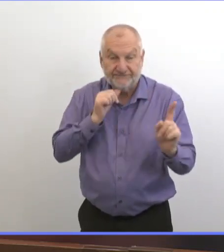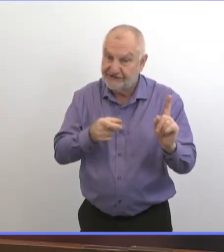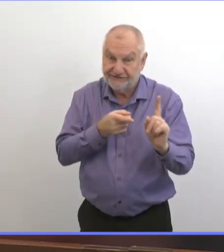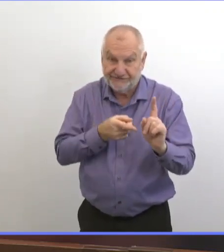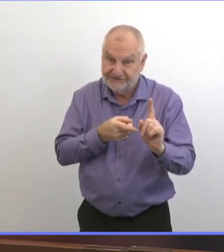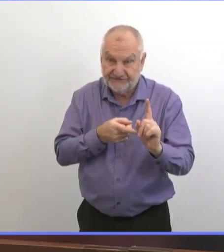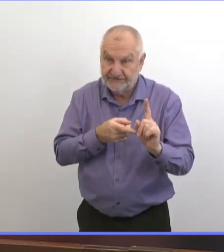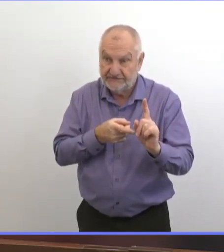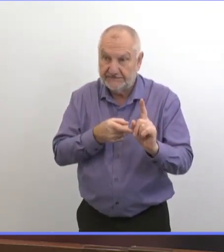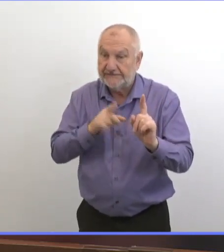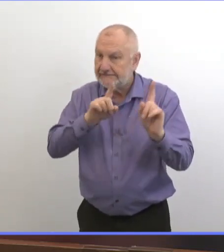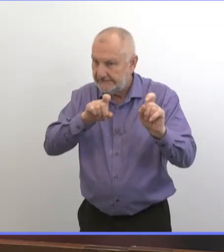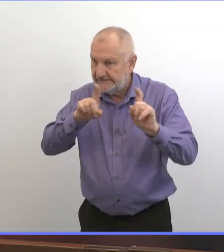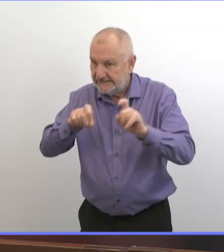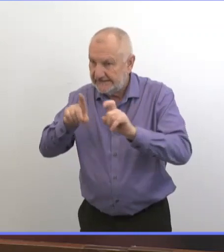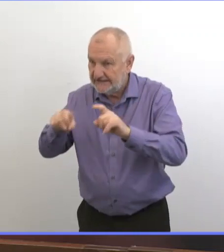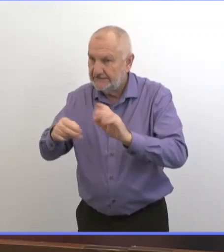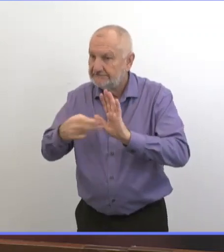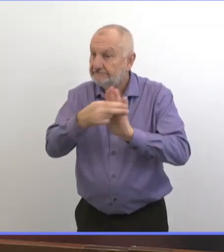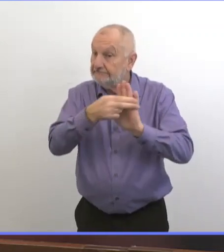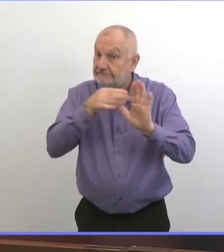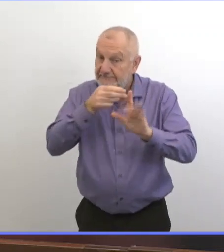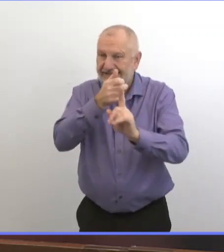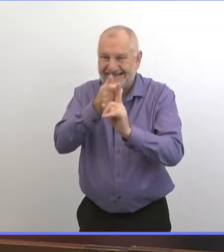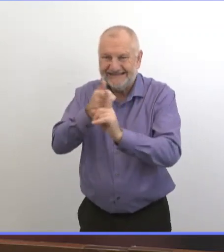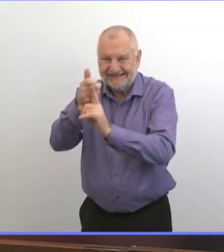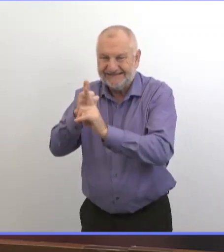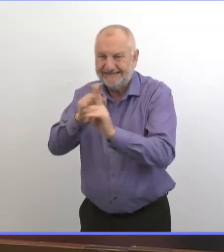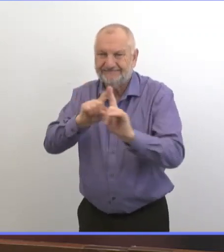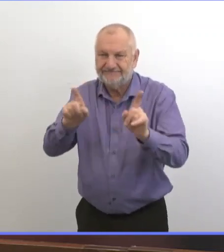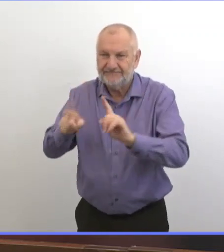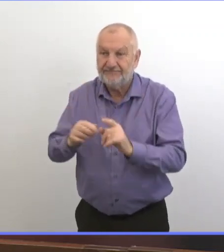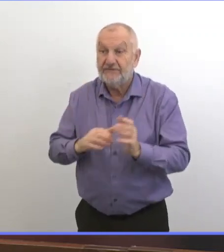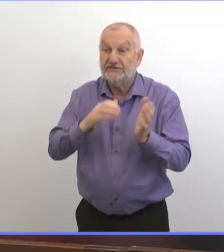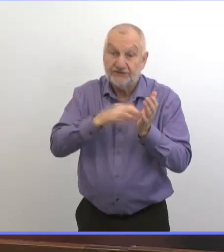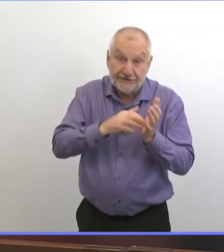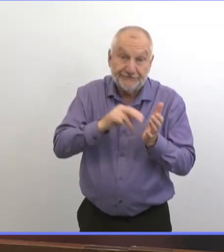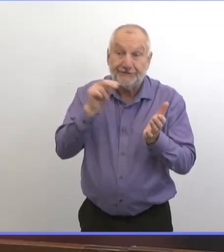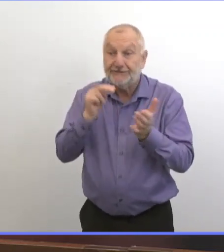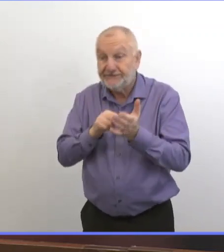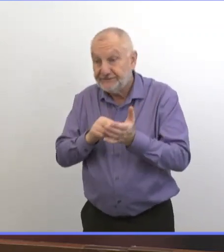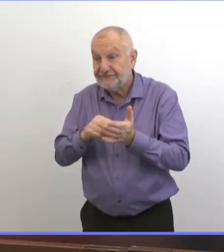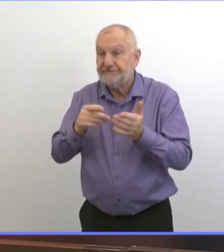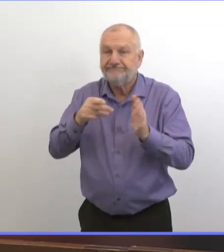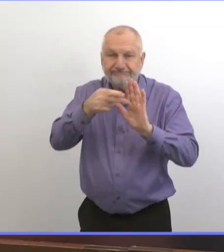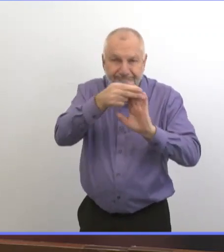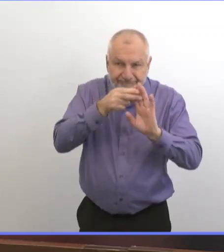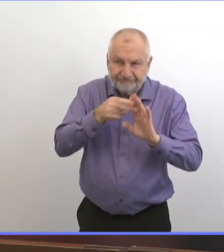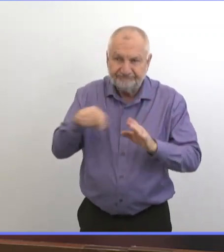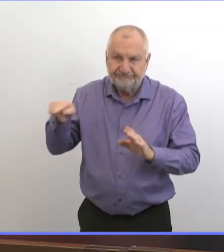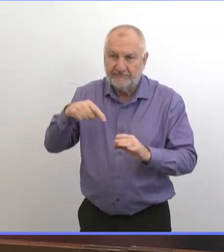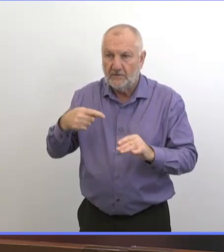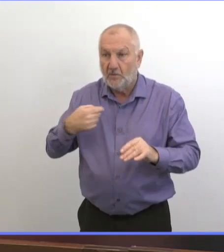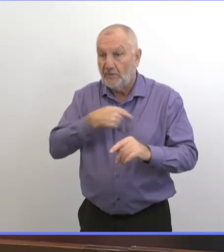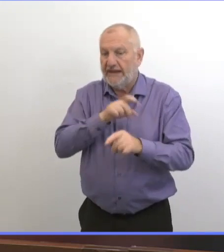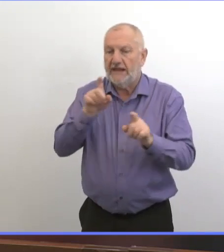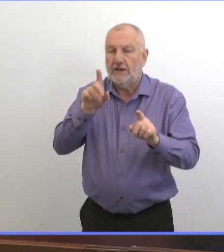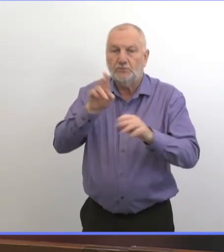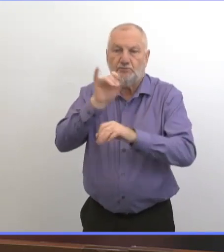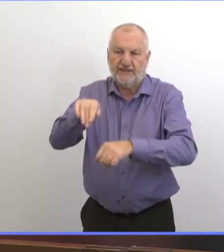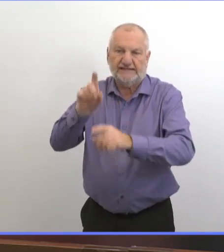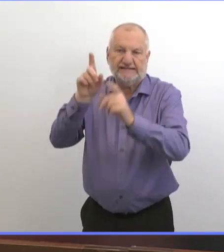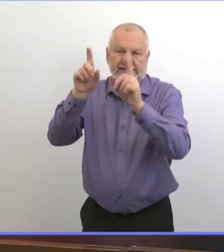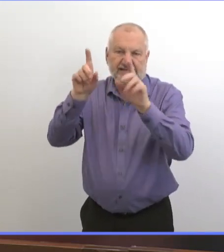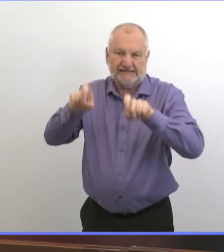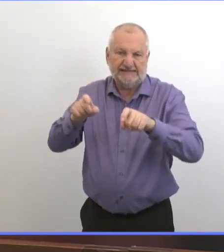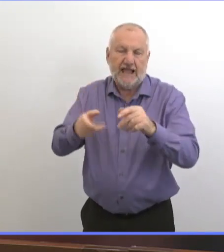on ne considérer peut-être pas ça comme des tests positifs. Les tests nous guident dans nos décisions, mais c'est